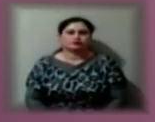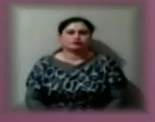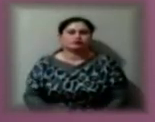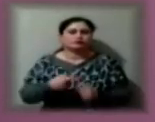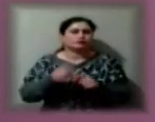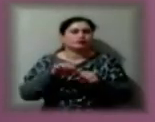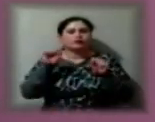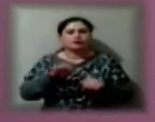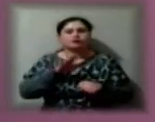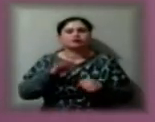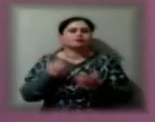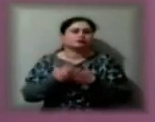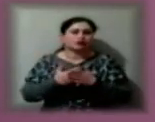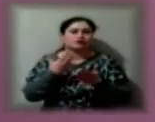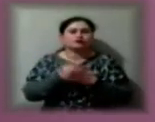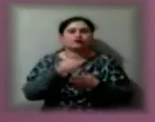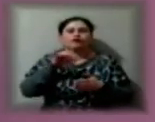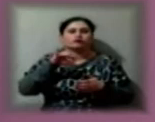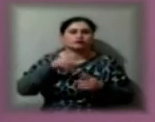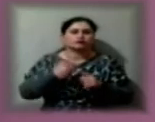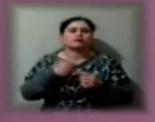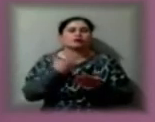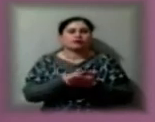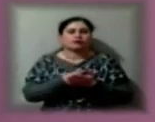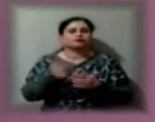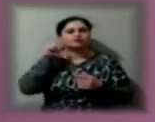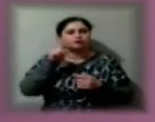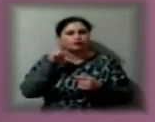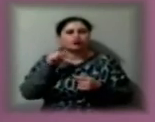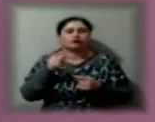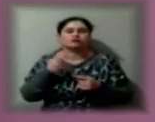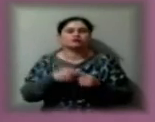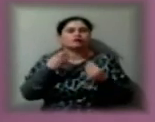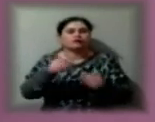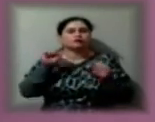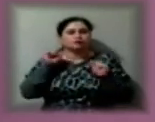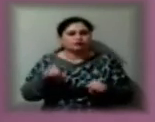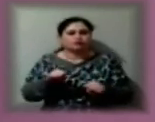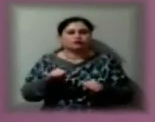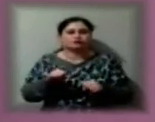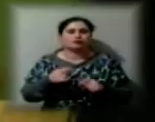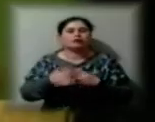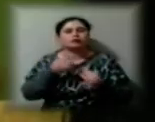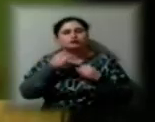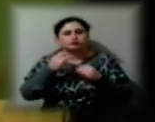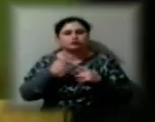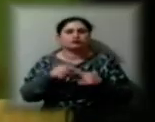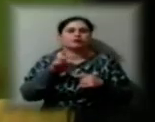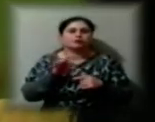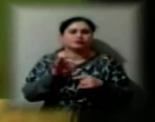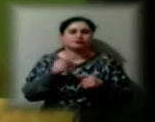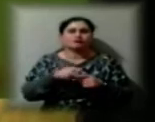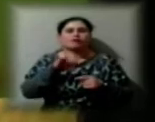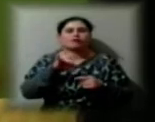показати свою творчість, свої вміння. Ми дали дітям можливість поспілкуватися, бо аналізуючи